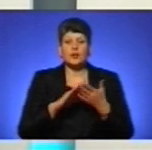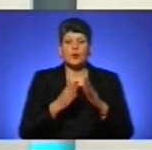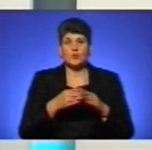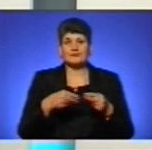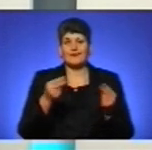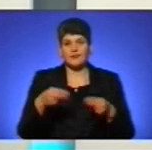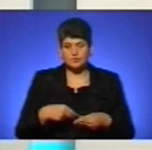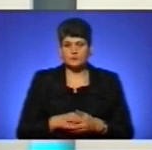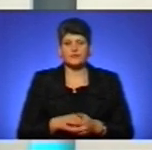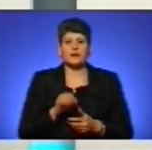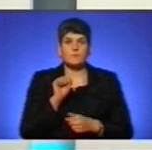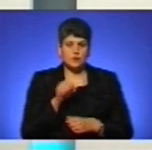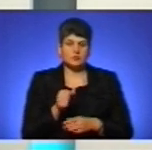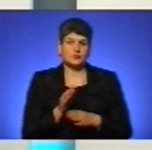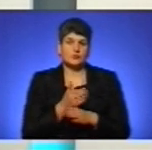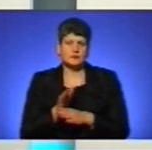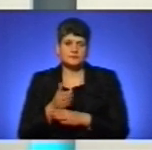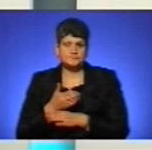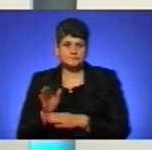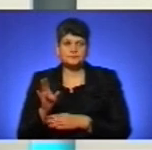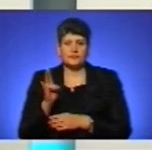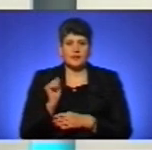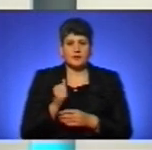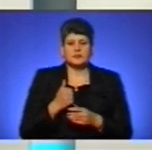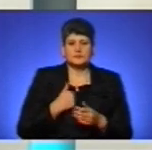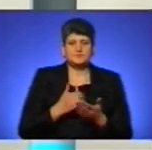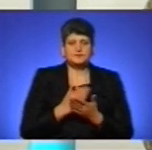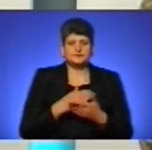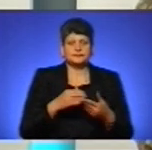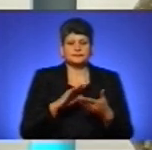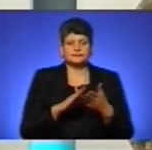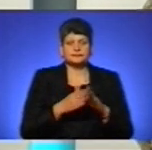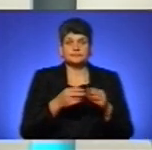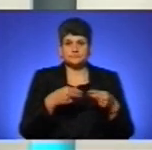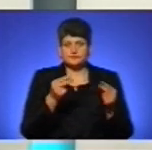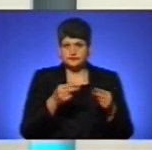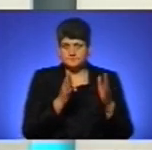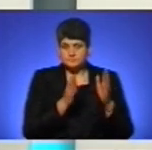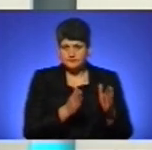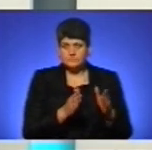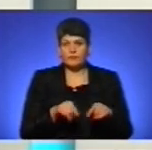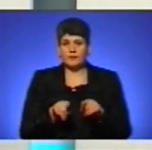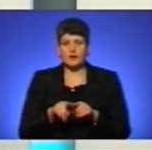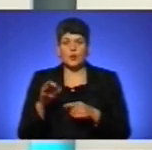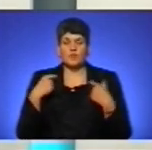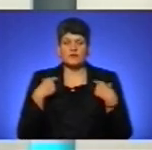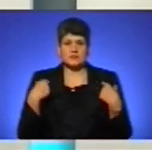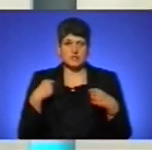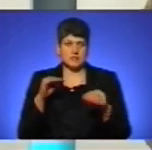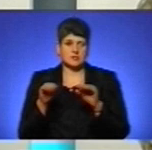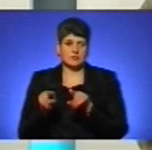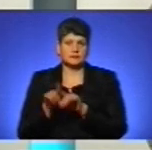розподілятися як на військову службу за контрактом осі передового сержантського складу, так і офіцерського складу.